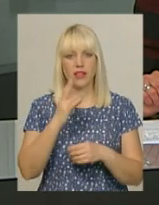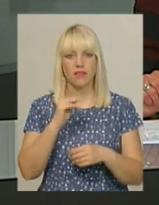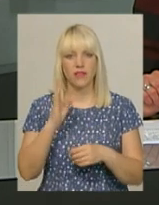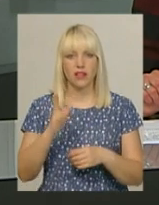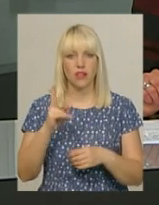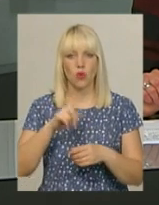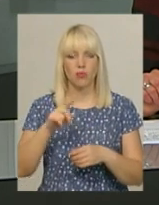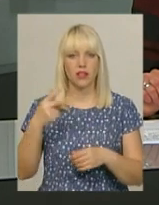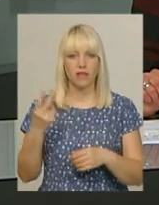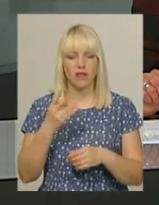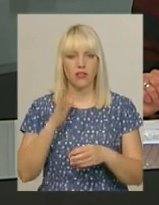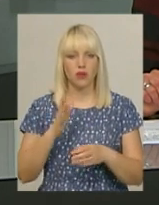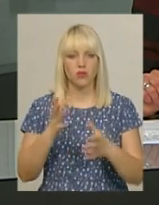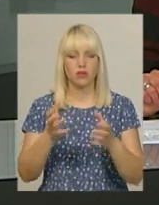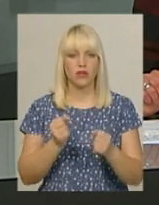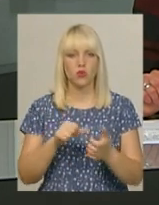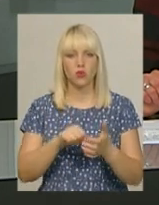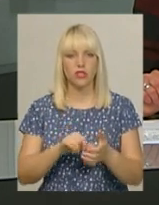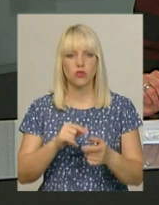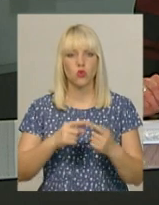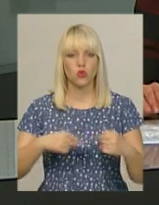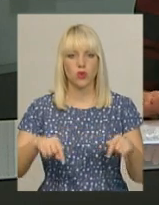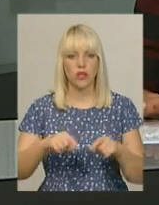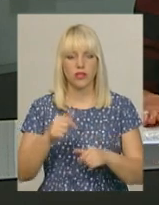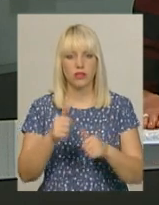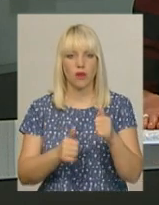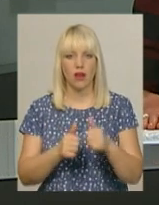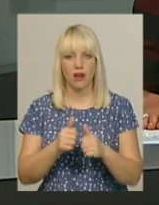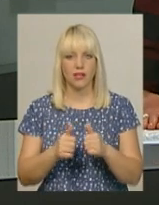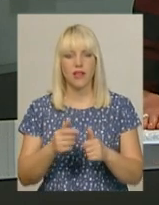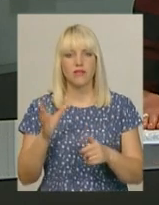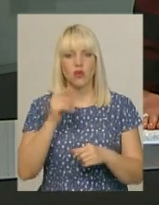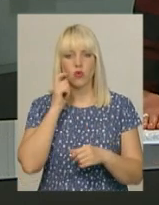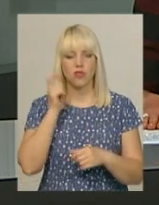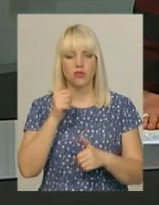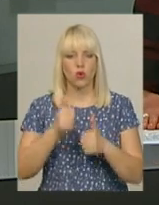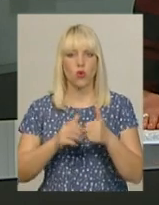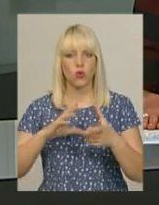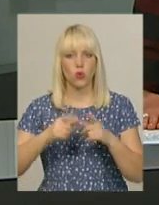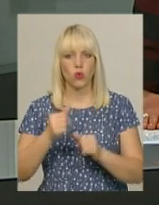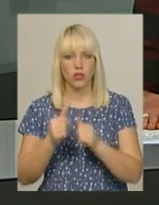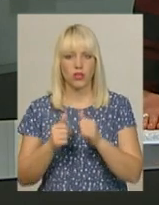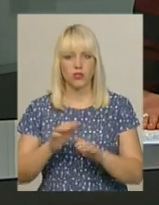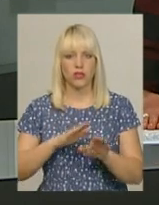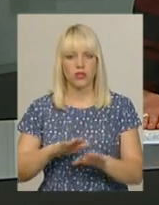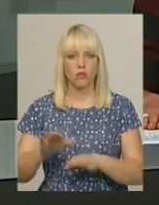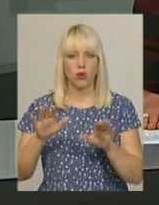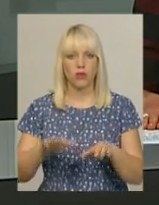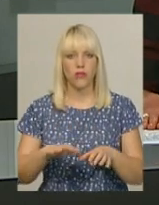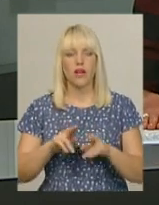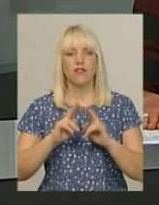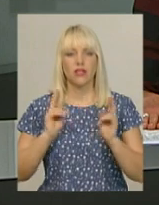Вона ж візьме участь у зональних змаганнях всеукраїнського турніру. Заступник голови обласної федерації футболу Микола